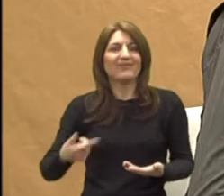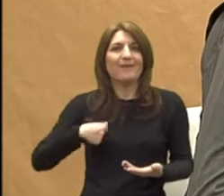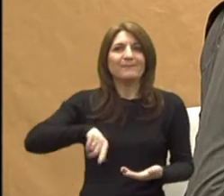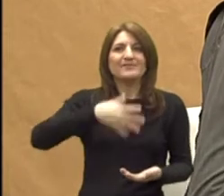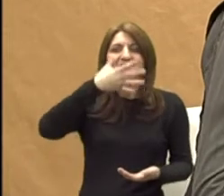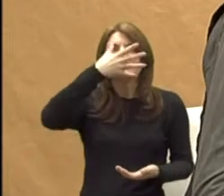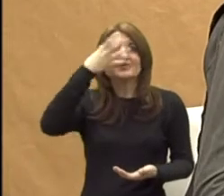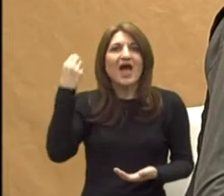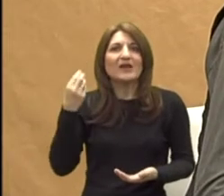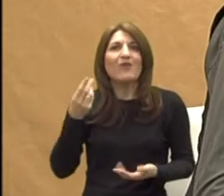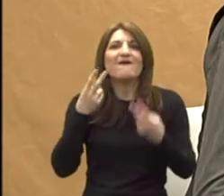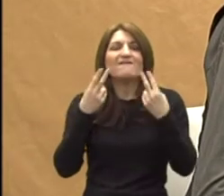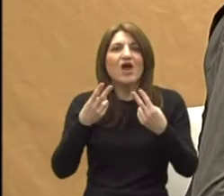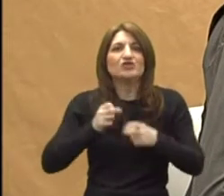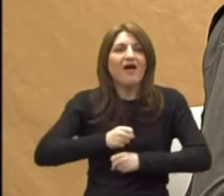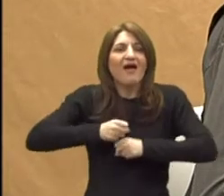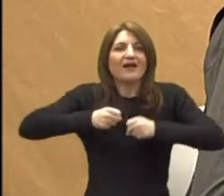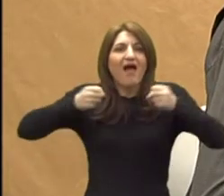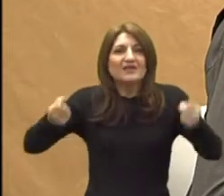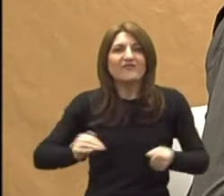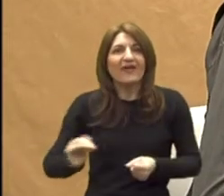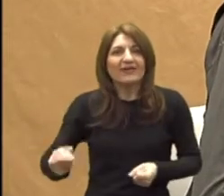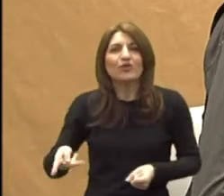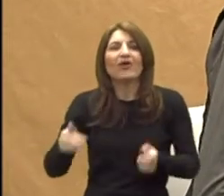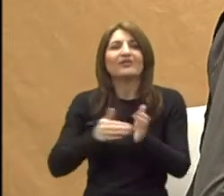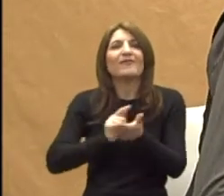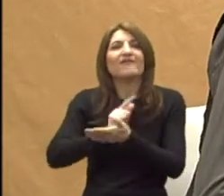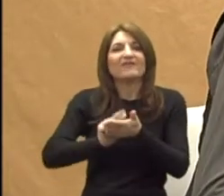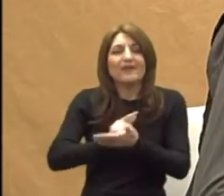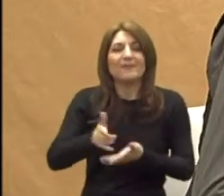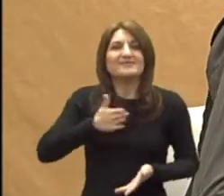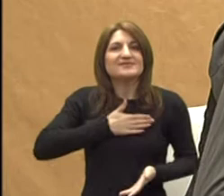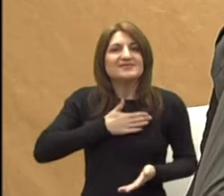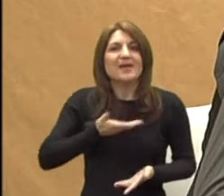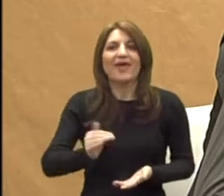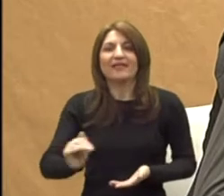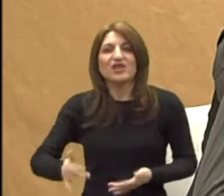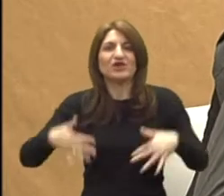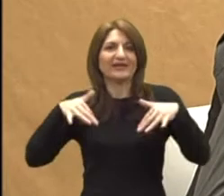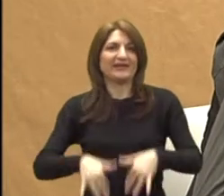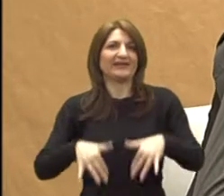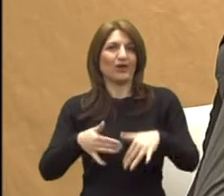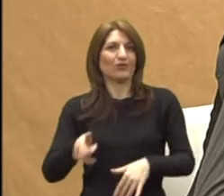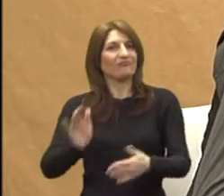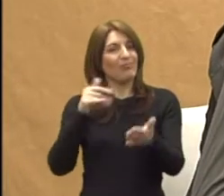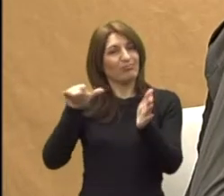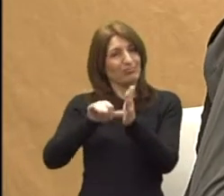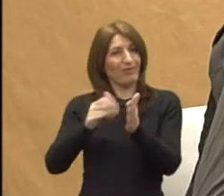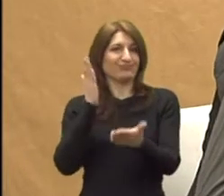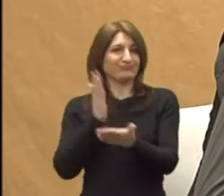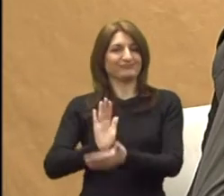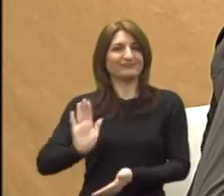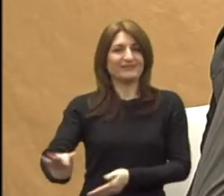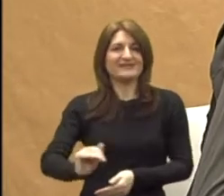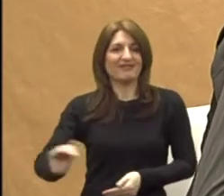je dio uobičenog razvoja djeteta gdje nima mora imati vrijeme za sebe, za tu djeću igru koja je u toj dobi normalna i ubičajna. I